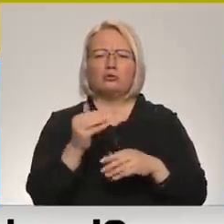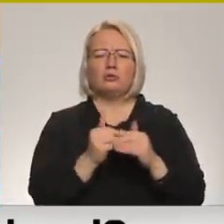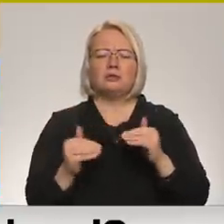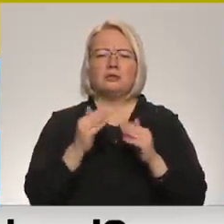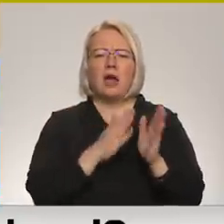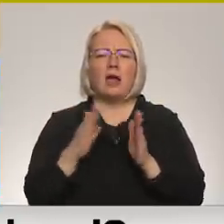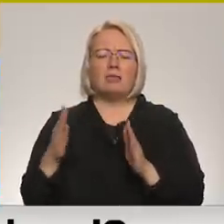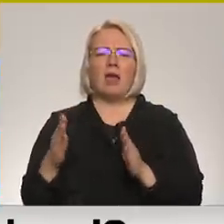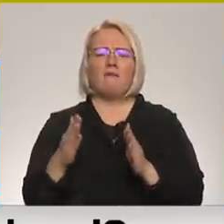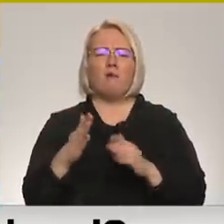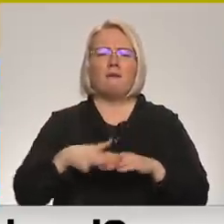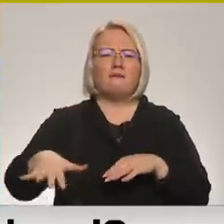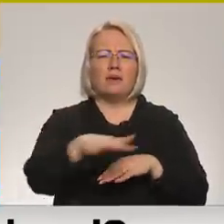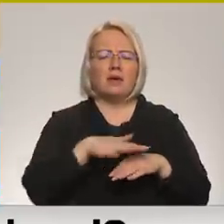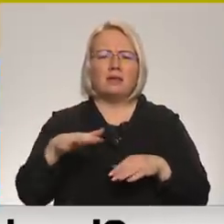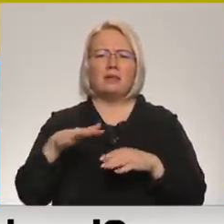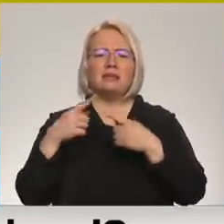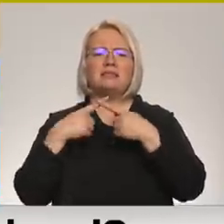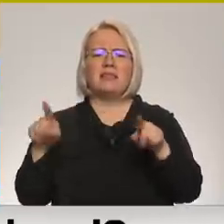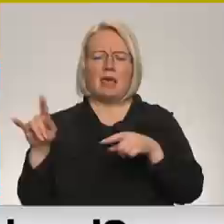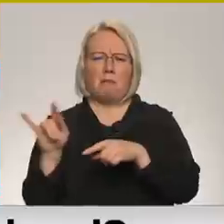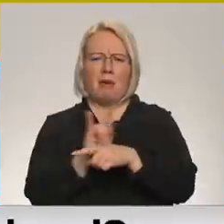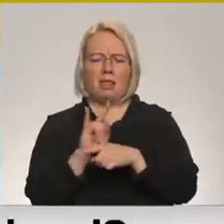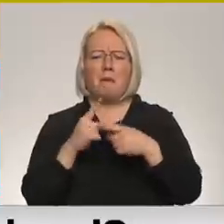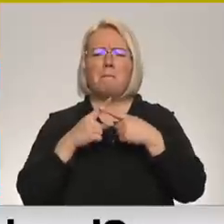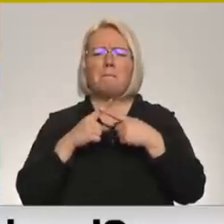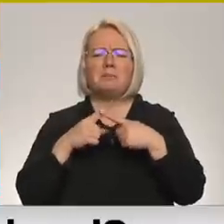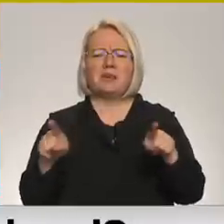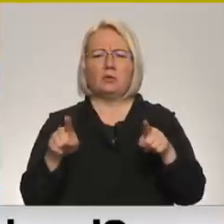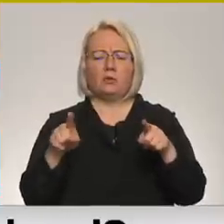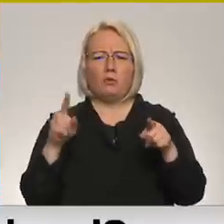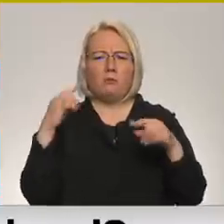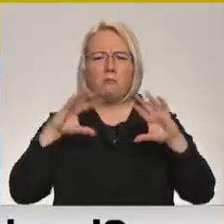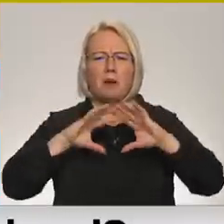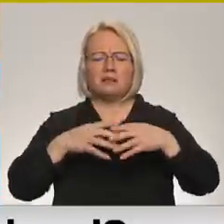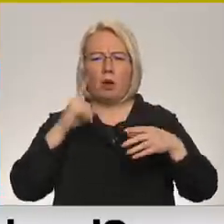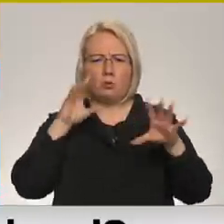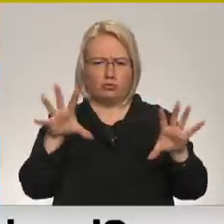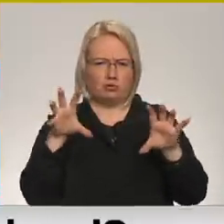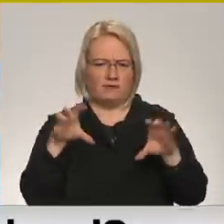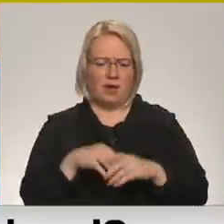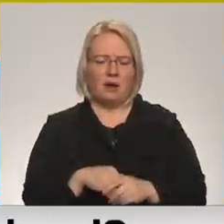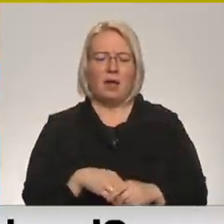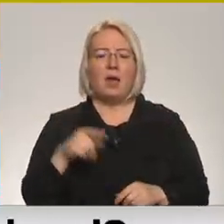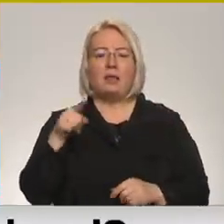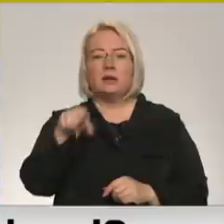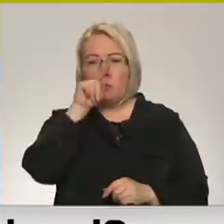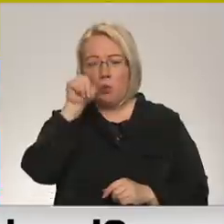meliem. Tas ir pilnīgi alternatīvas pasaules uztveri. Šobrīd tas ir atsīmredzot redzams. Arī faktiski, ka Putins